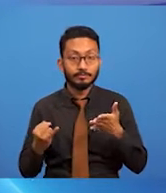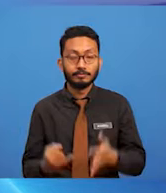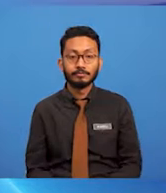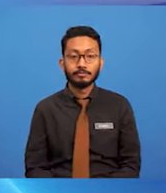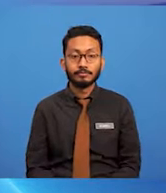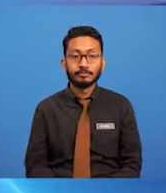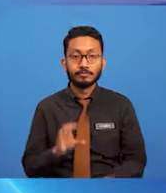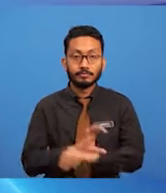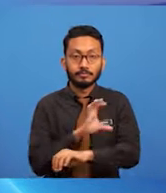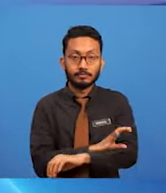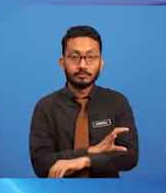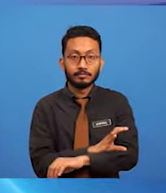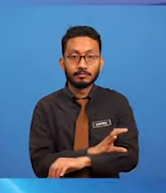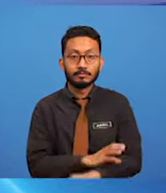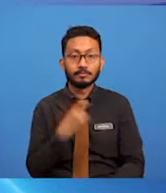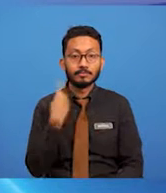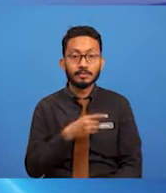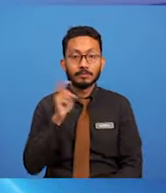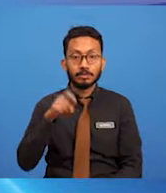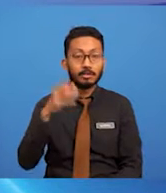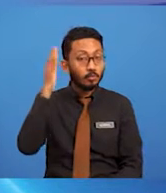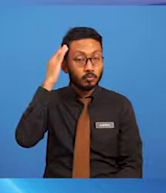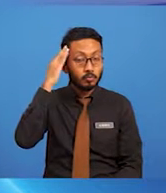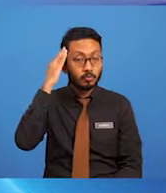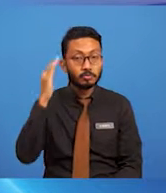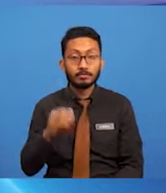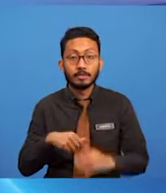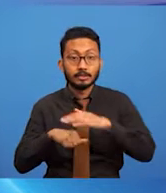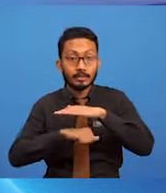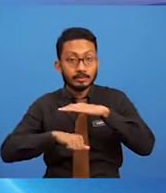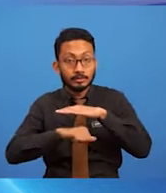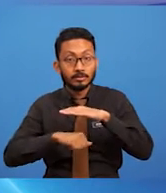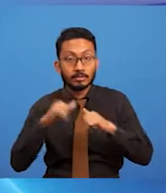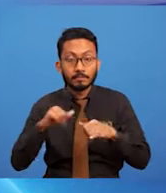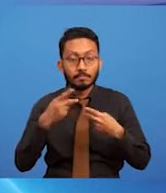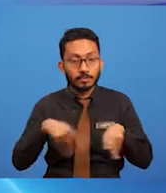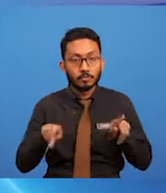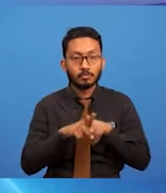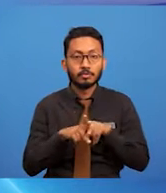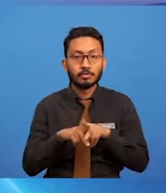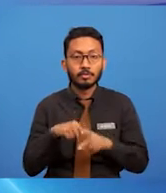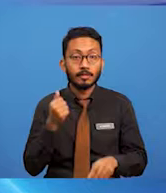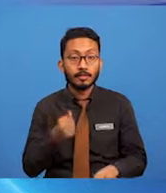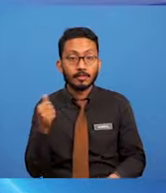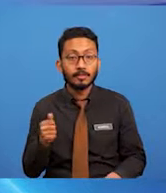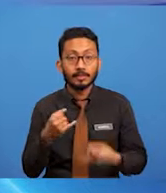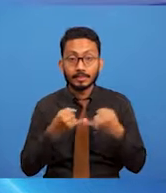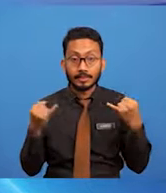apa perkara asas yang penting iaitu jenis imej.